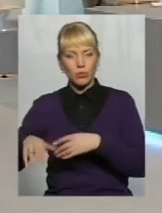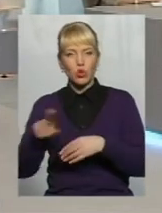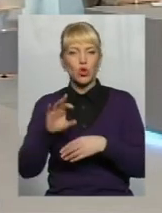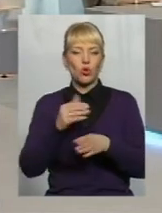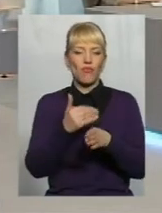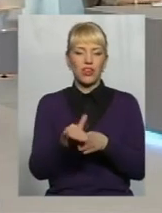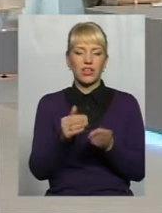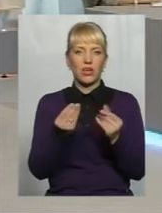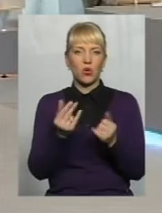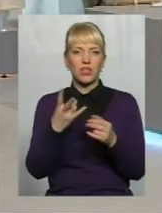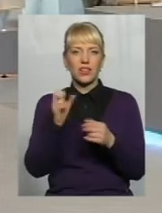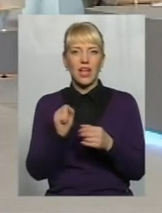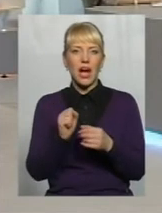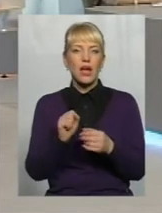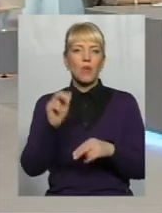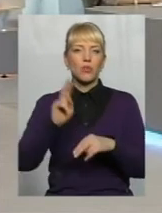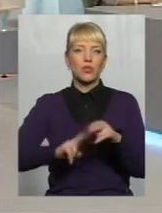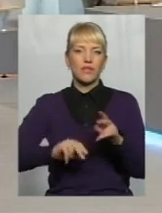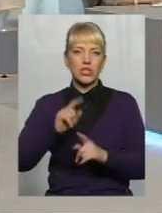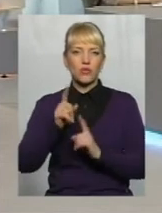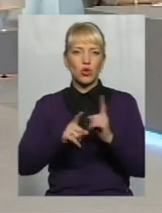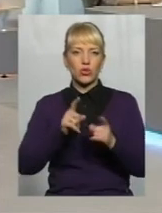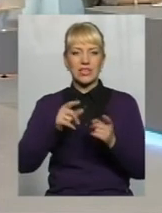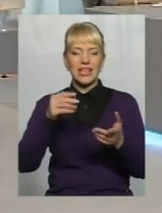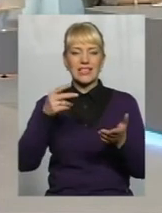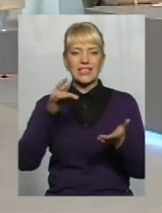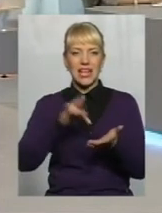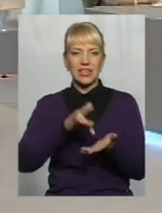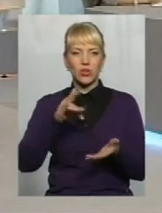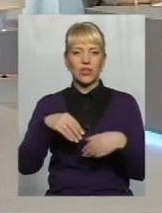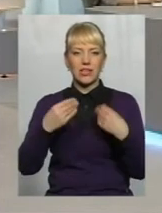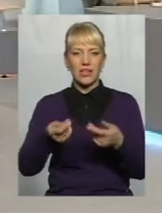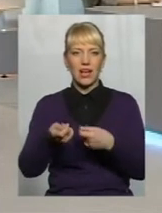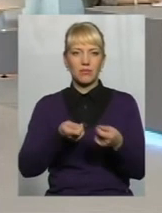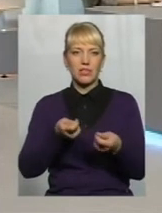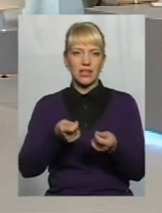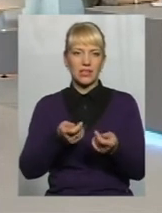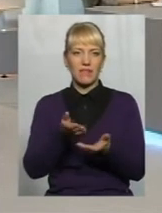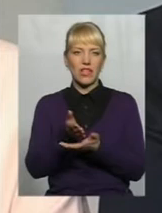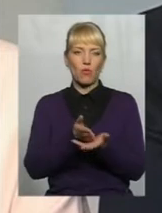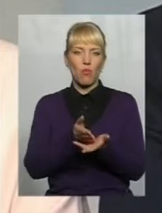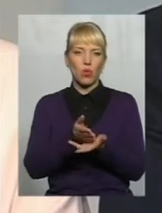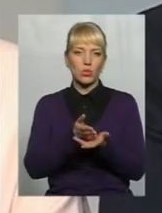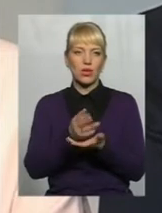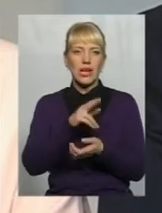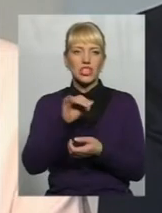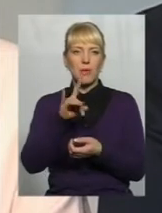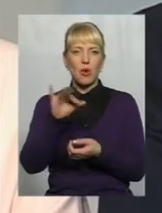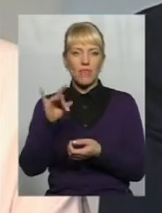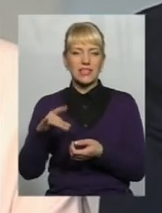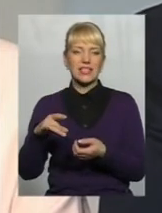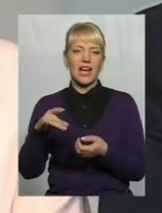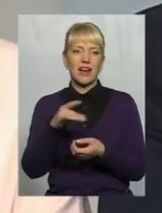коштів на будівництво та реконструкцію центру надання адміністративних послуг В Чеморовецькій громаді ця сума буде